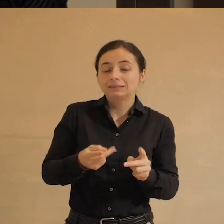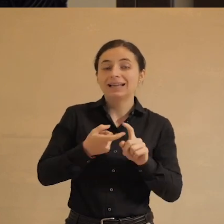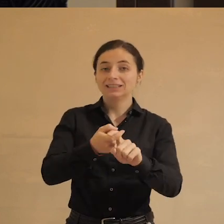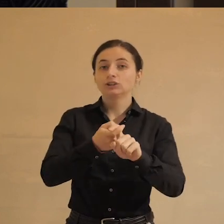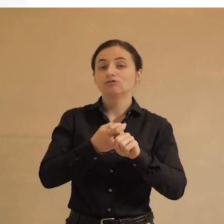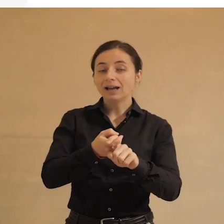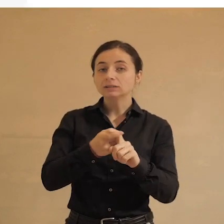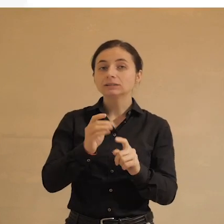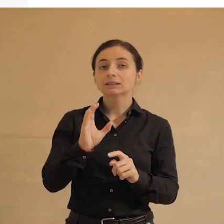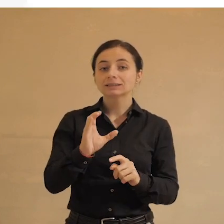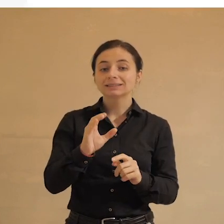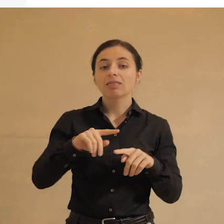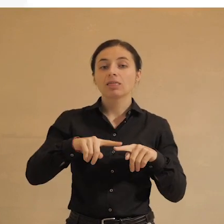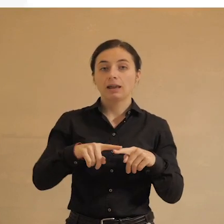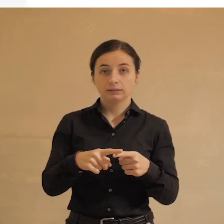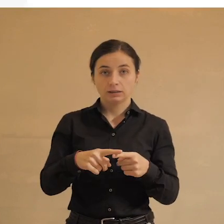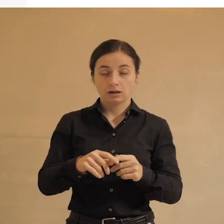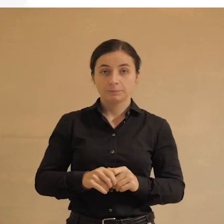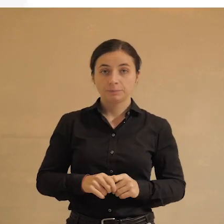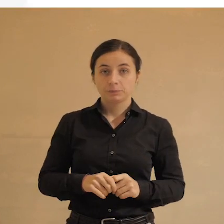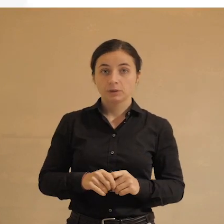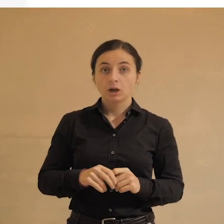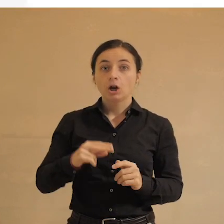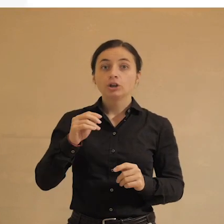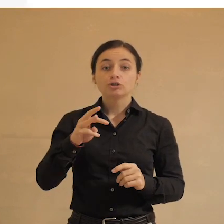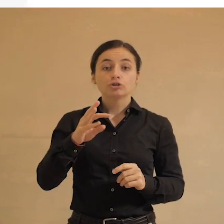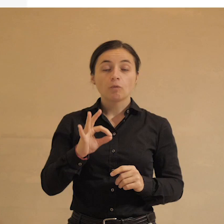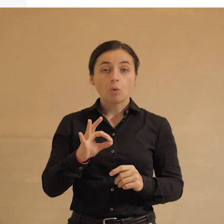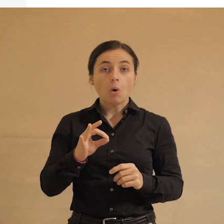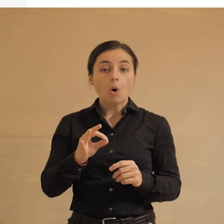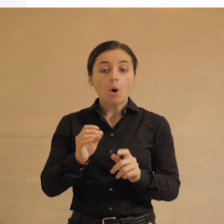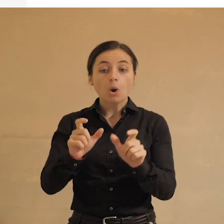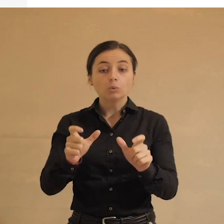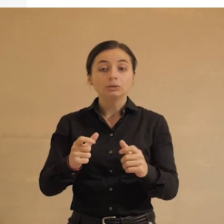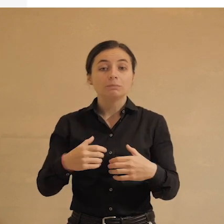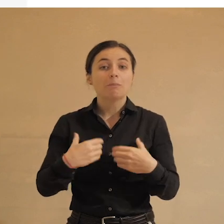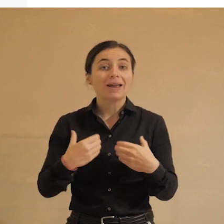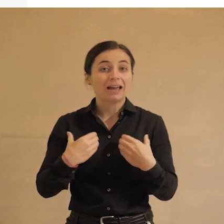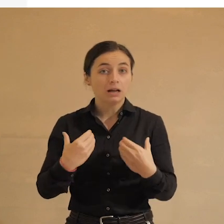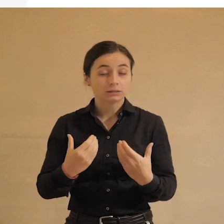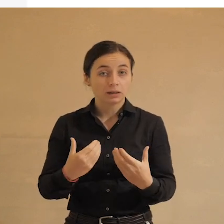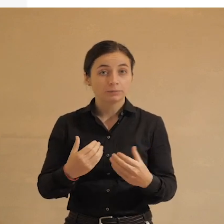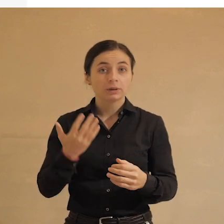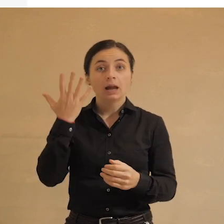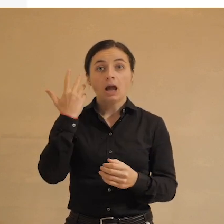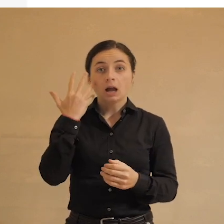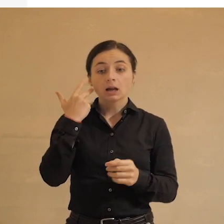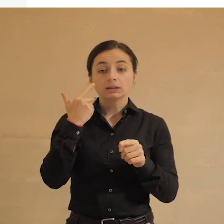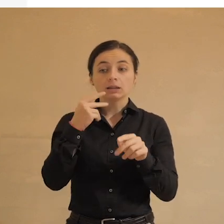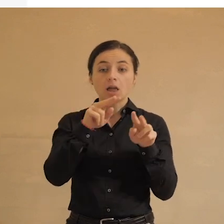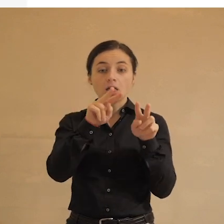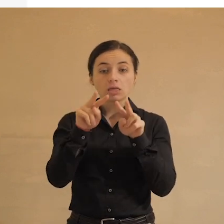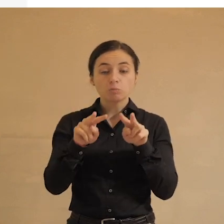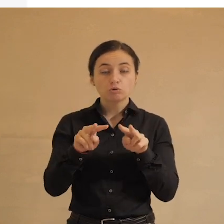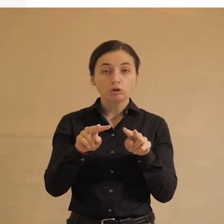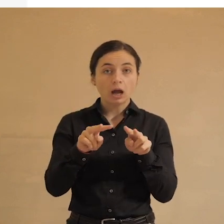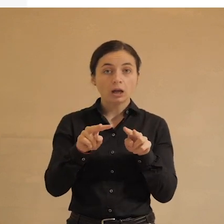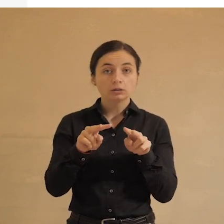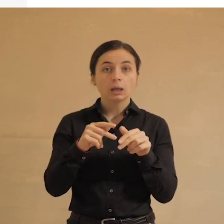связанных с техникой. Чего люди боятся, когда они наблюдают